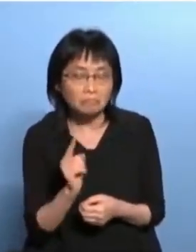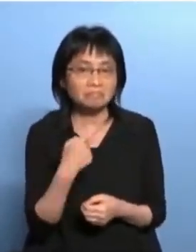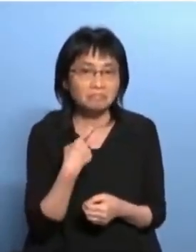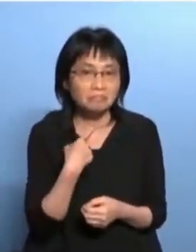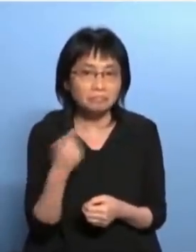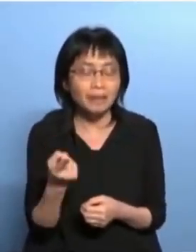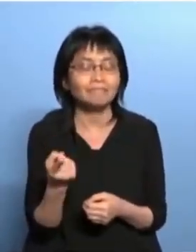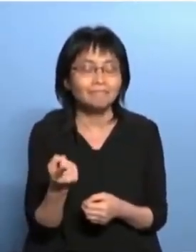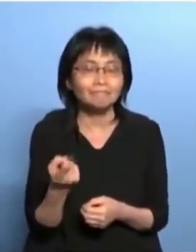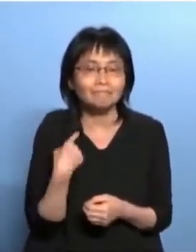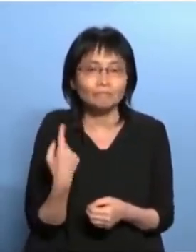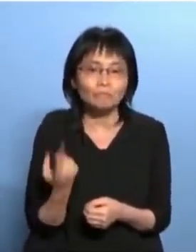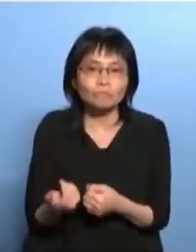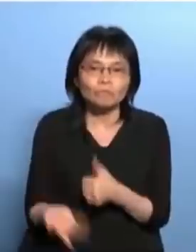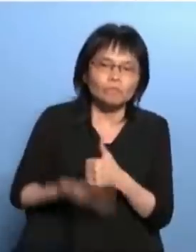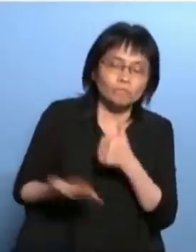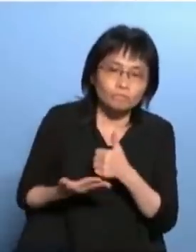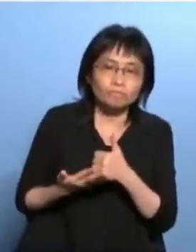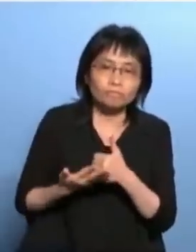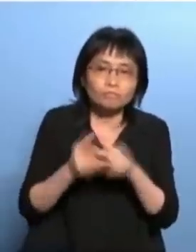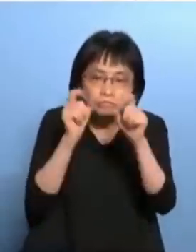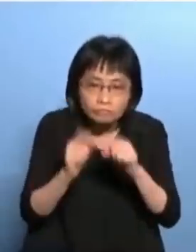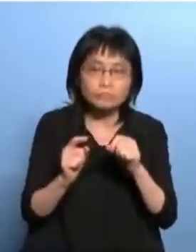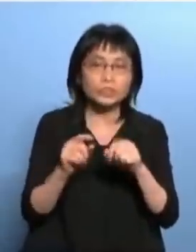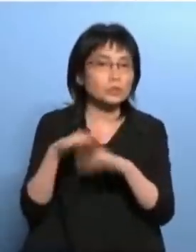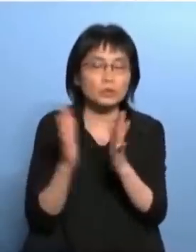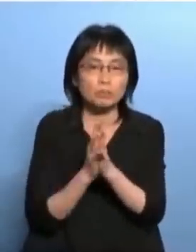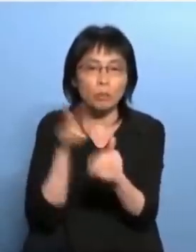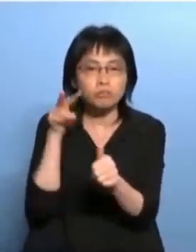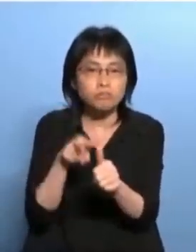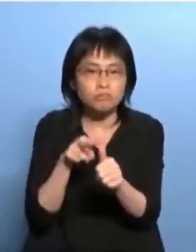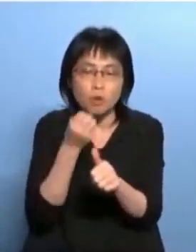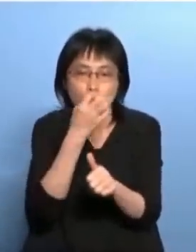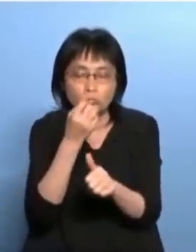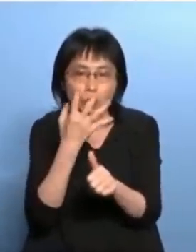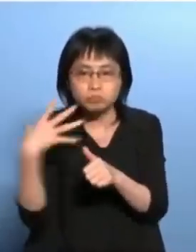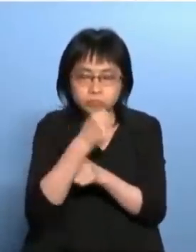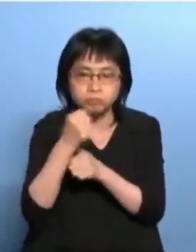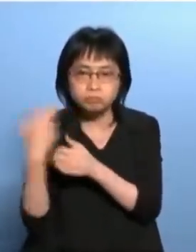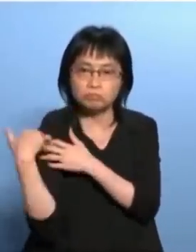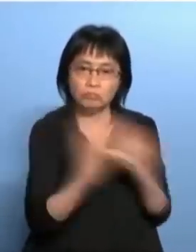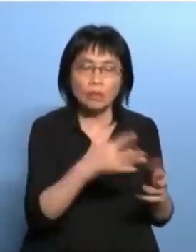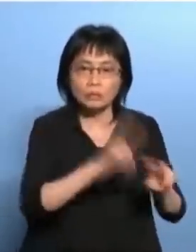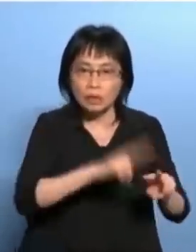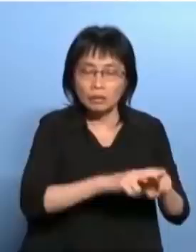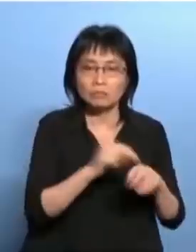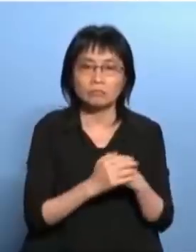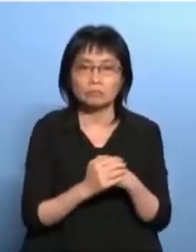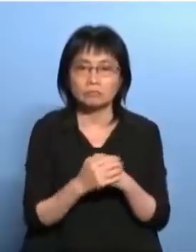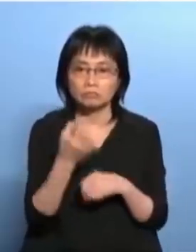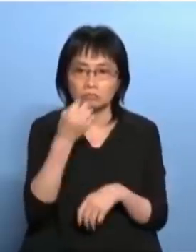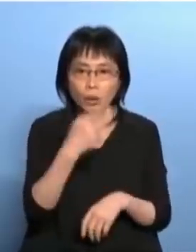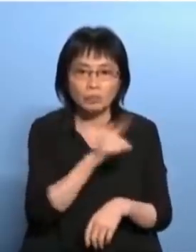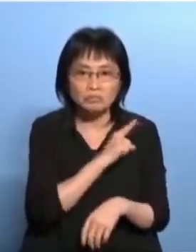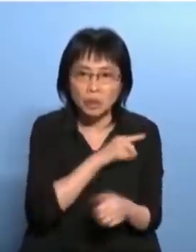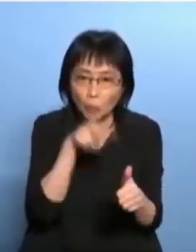跪拜将你的全面管治权交给中国大陆港人治港高度自治全部是说谎的现在已经